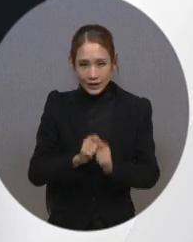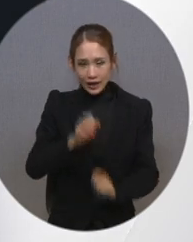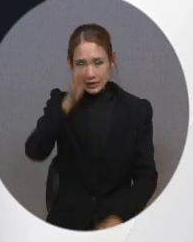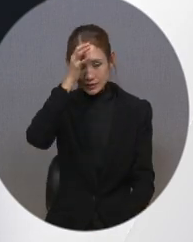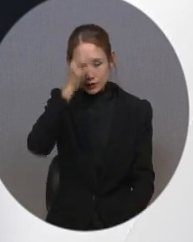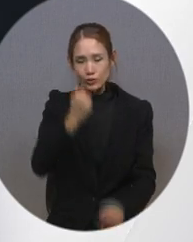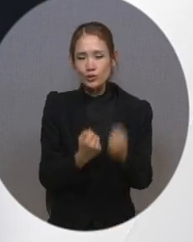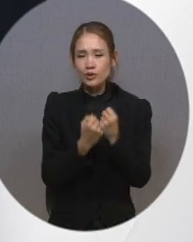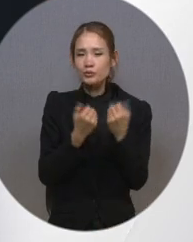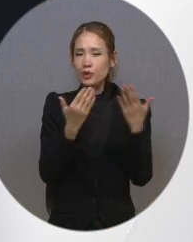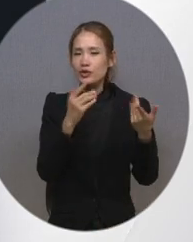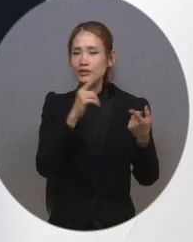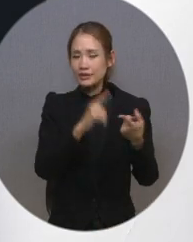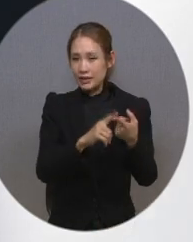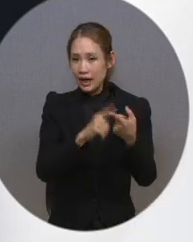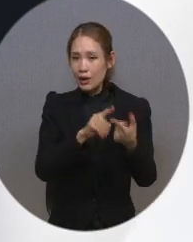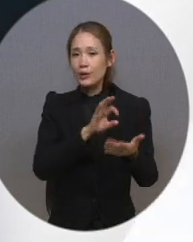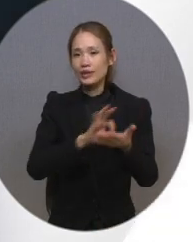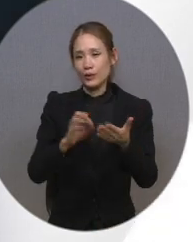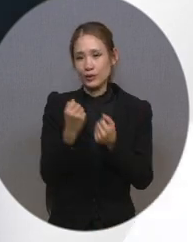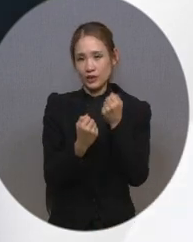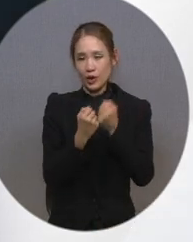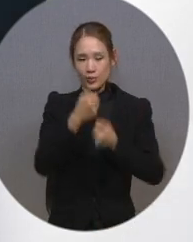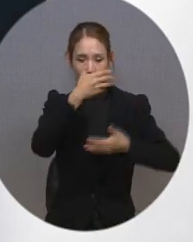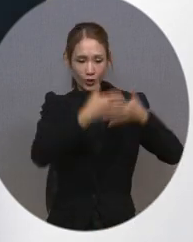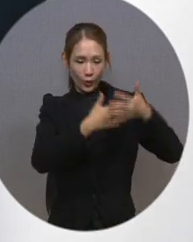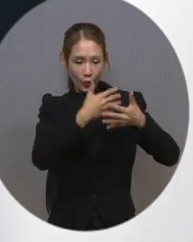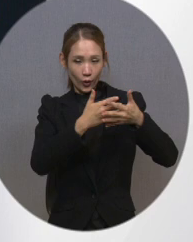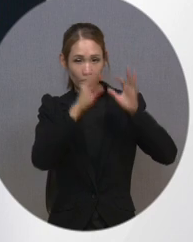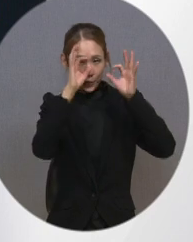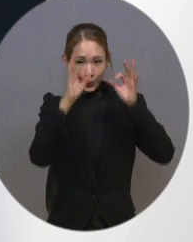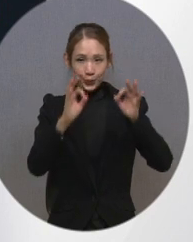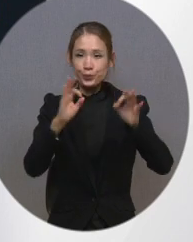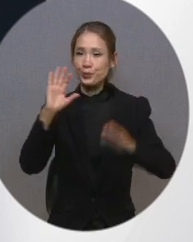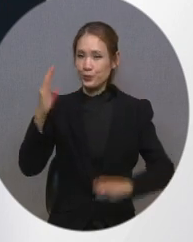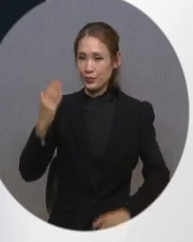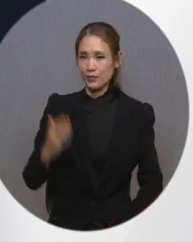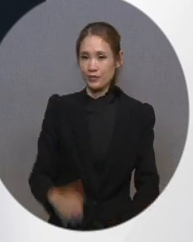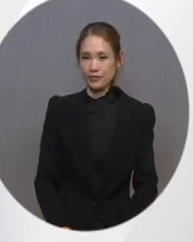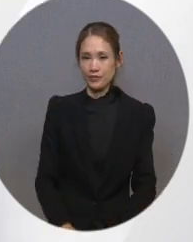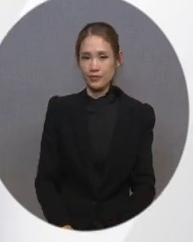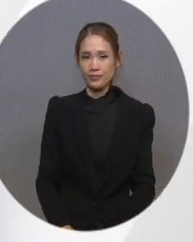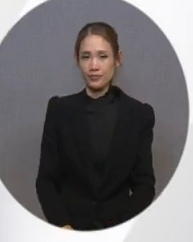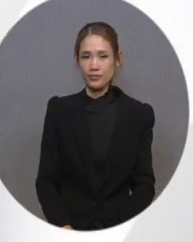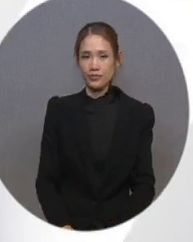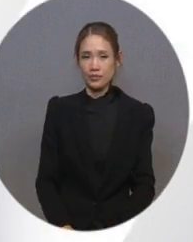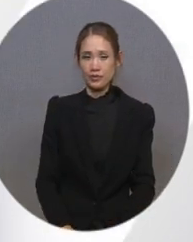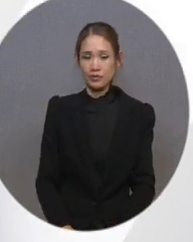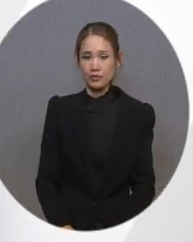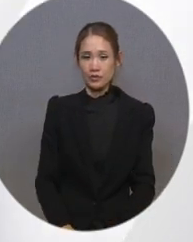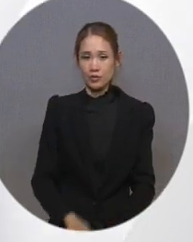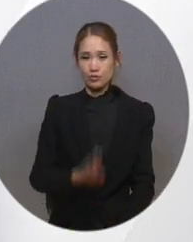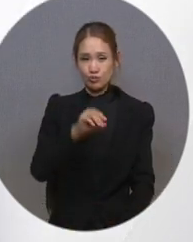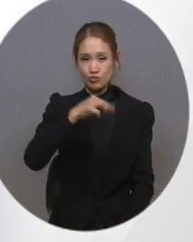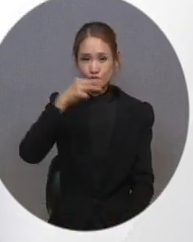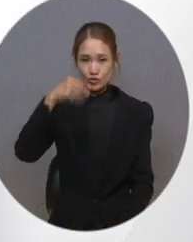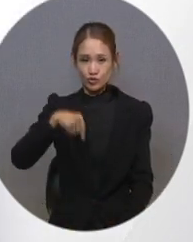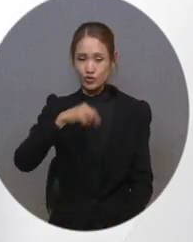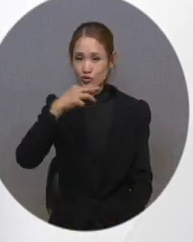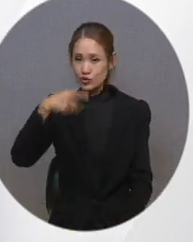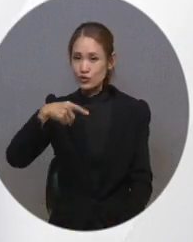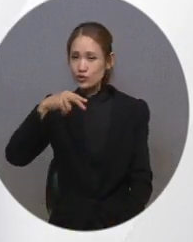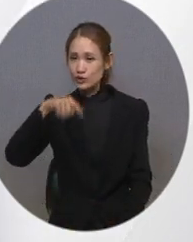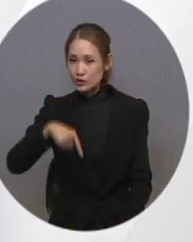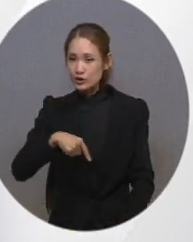앞서 설명해드린 이용 설명 동영상을 통해 확인하실 수 있습니다. 또한 블루투스 기기와도 연결